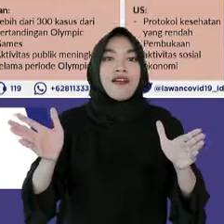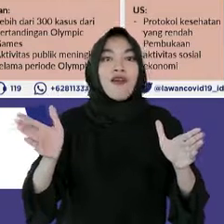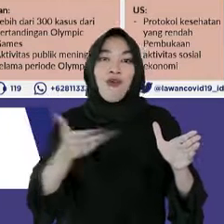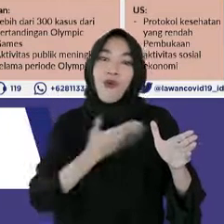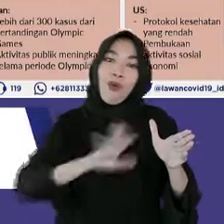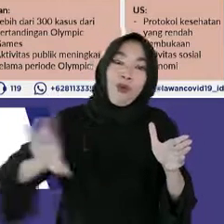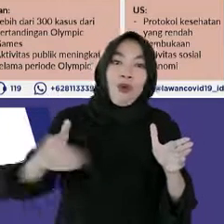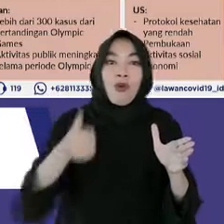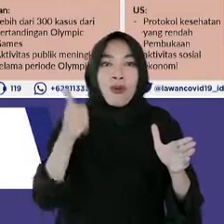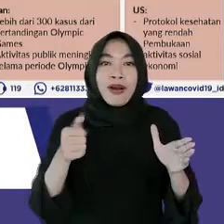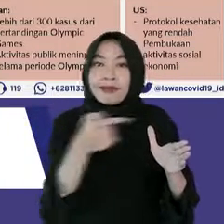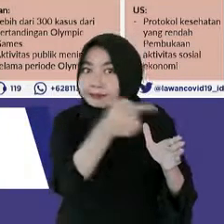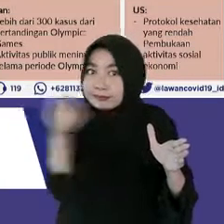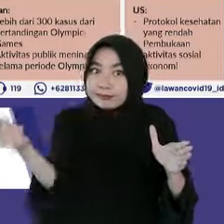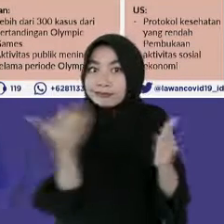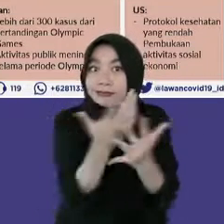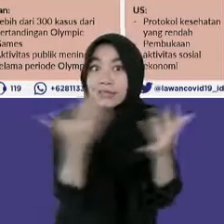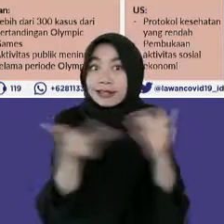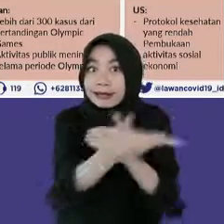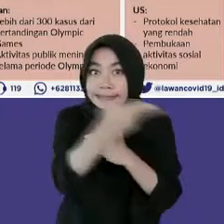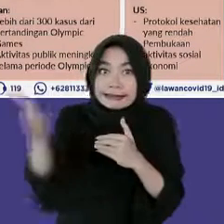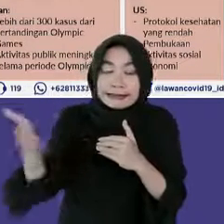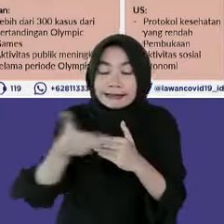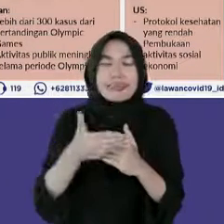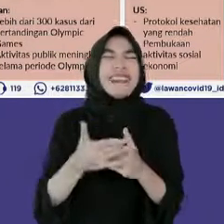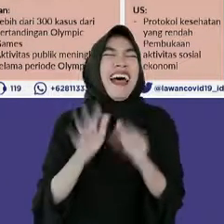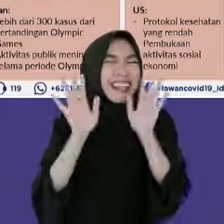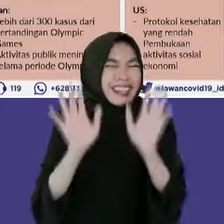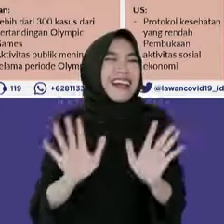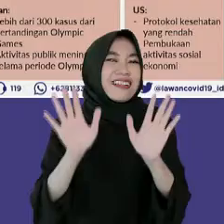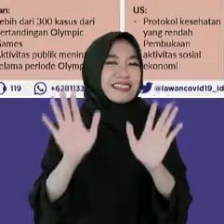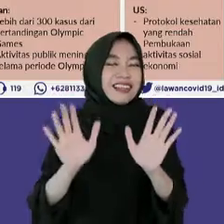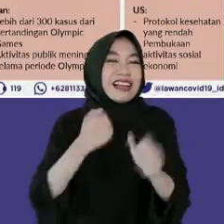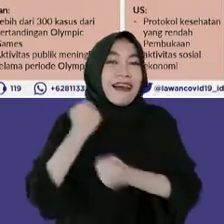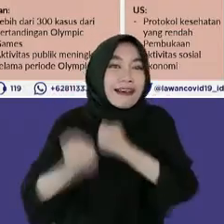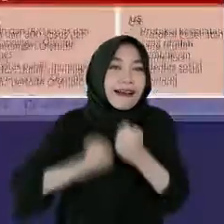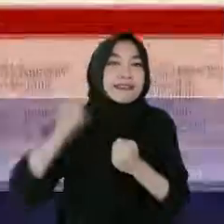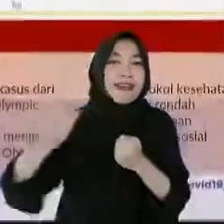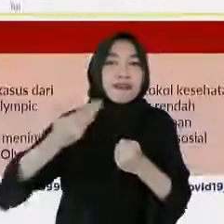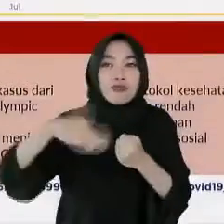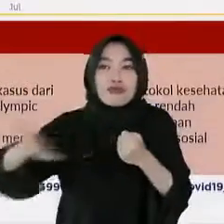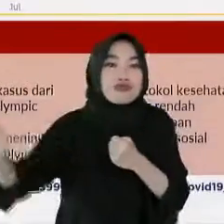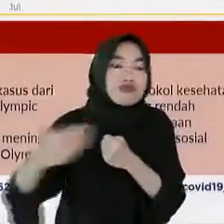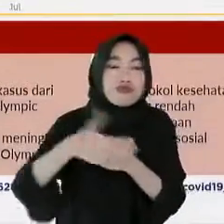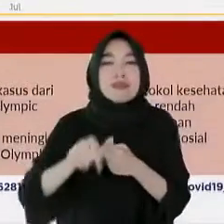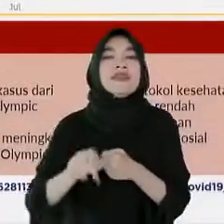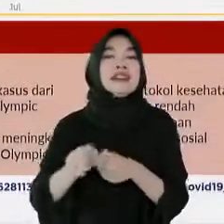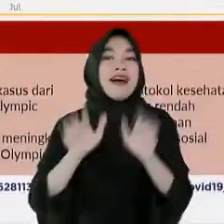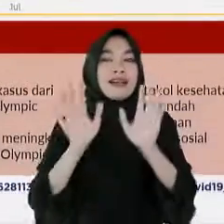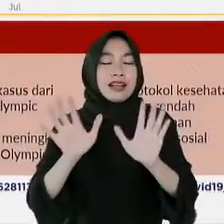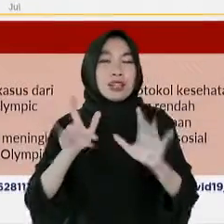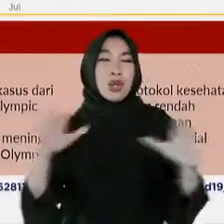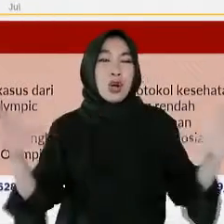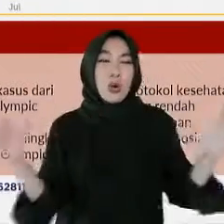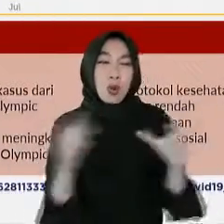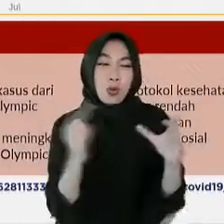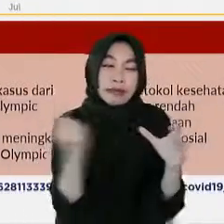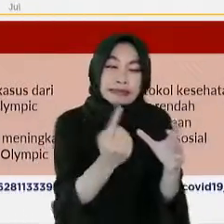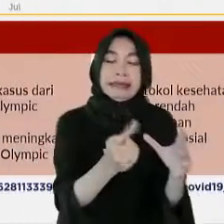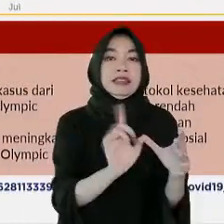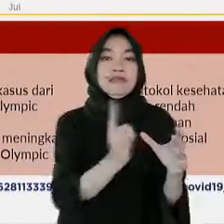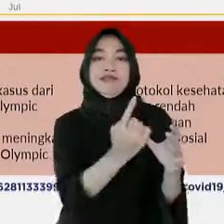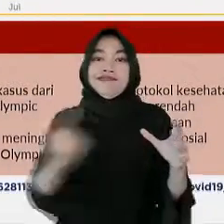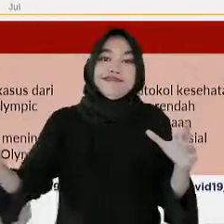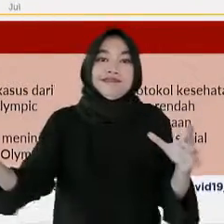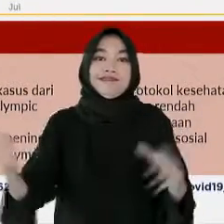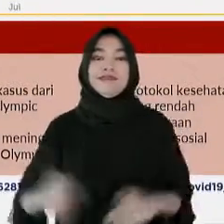namun dimohon kepada masyarakat untuk tetap berhati-hati dalam berkegiatan sehari-hari dan menghindari kerumunan semaksimal